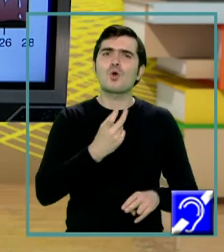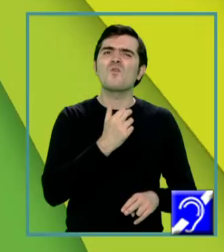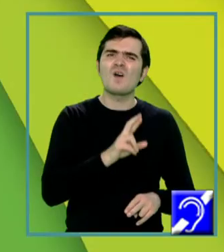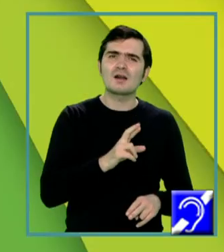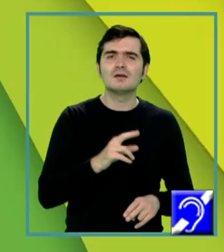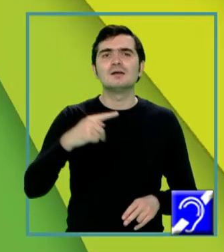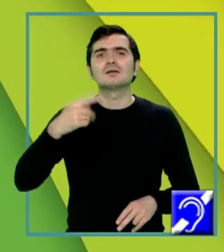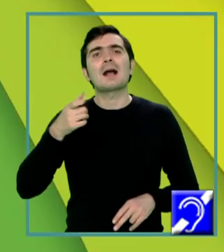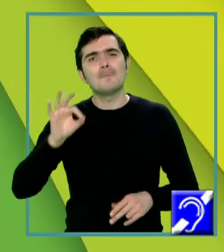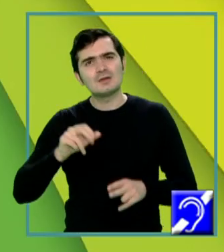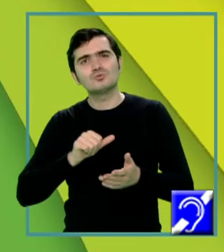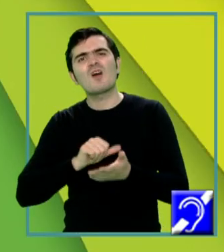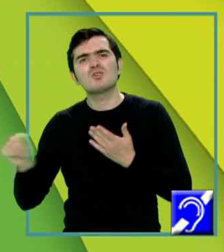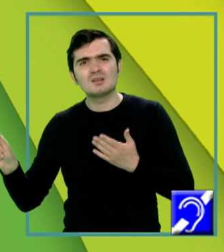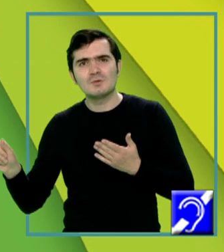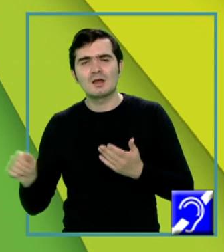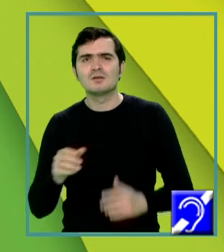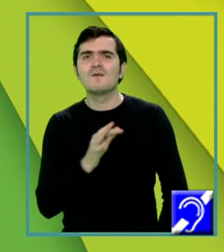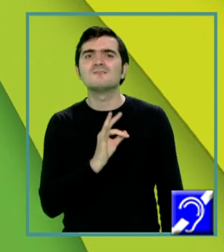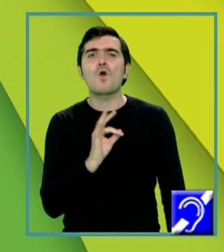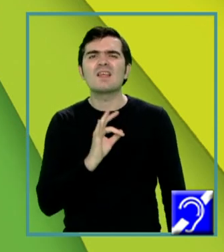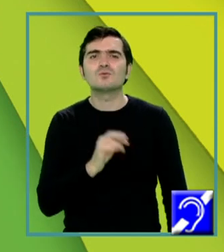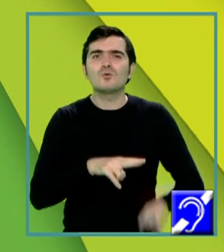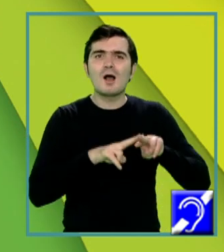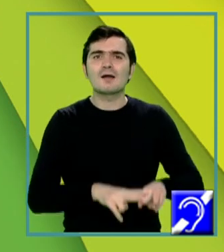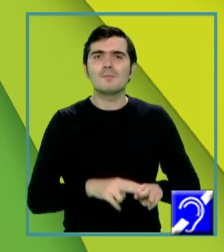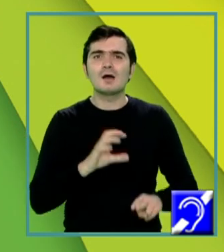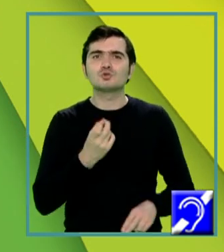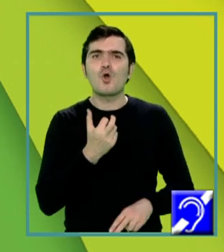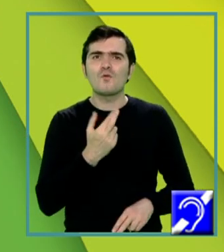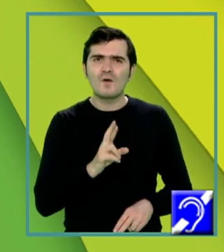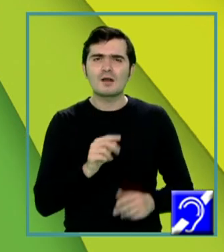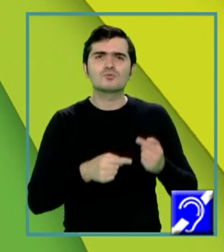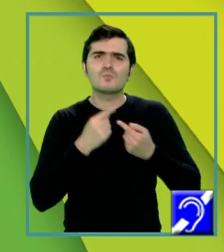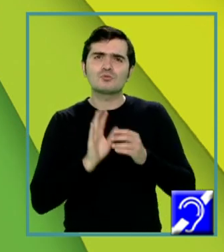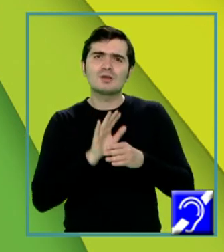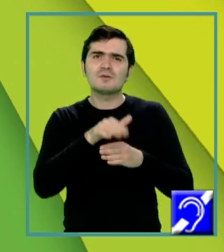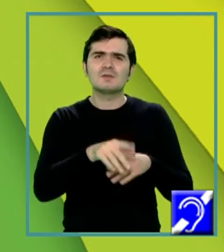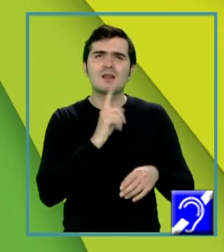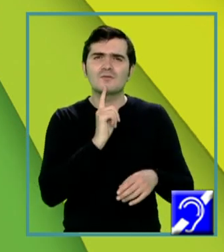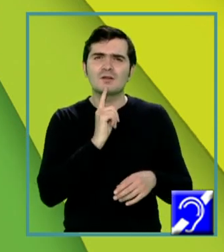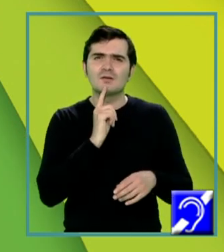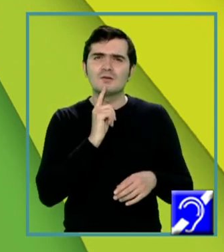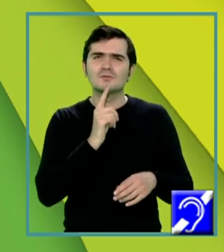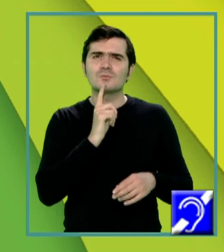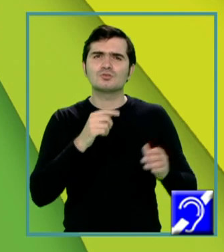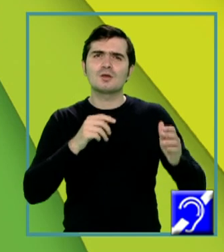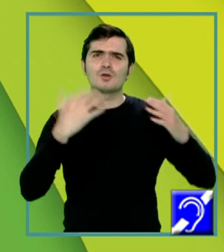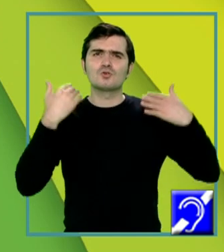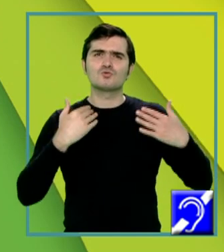eliminat. Folicul rămas în ovar devine în continuare așa numitul corp galben.